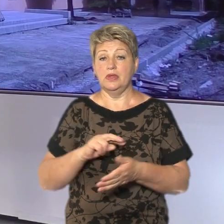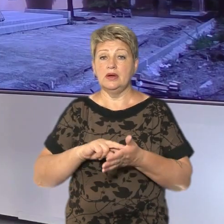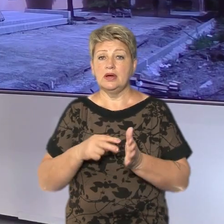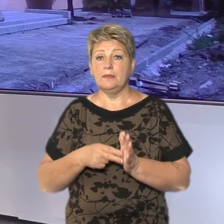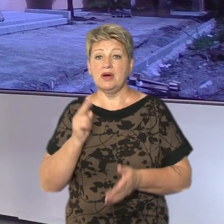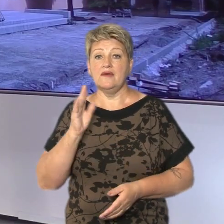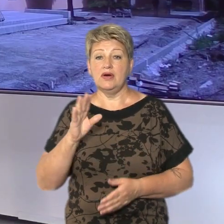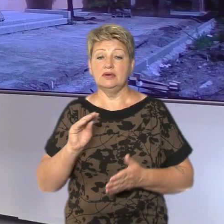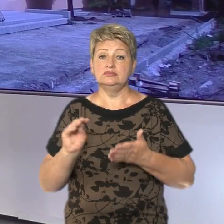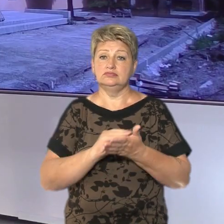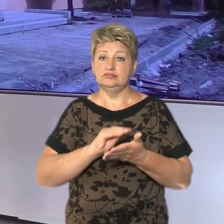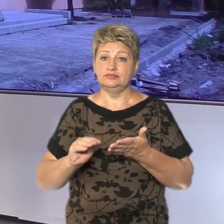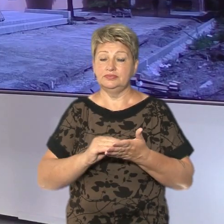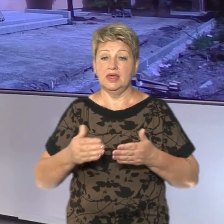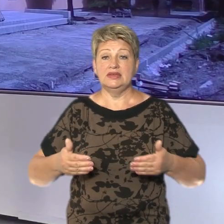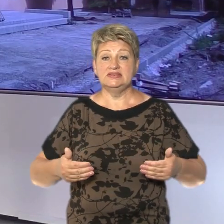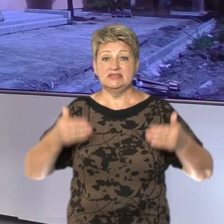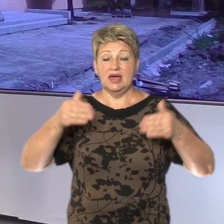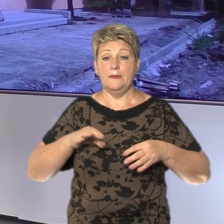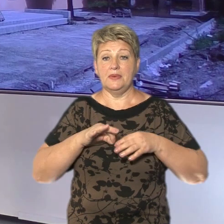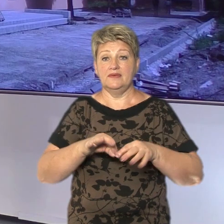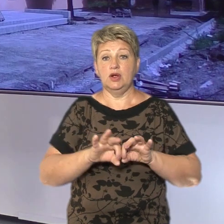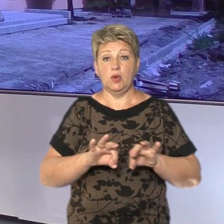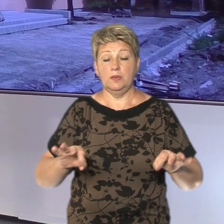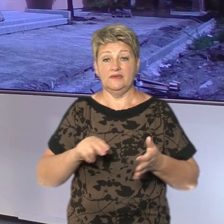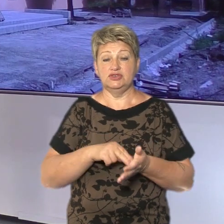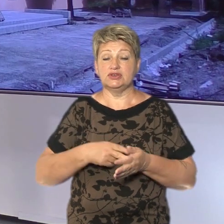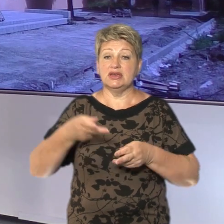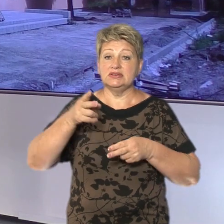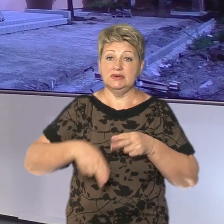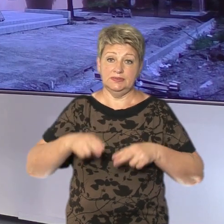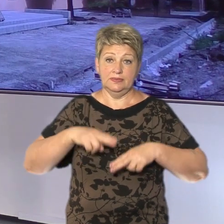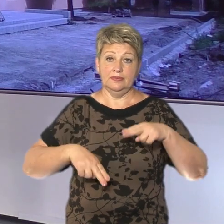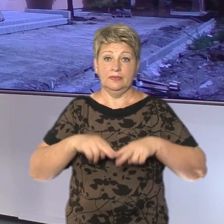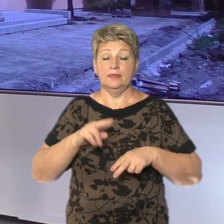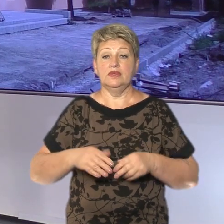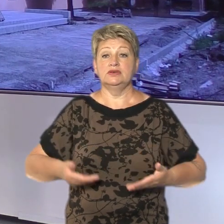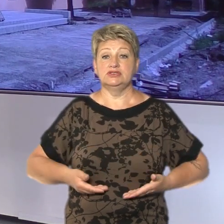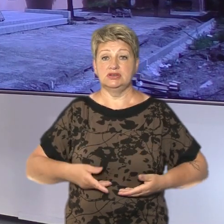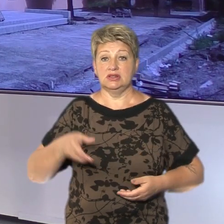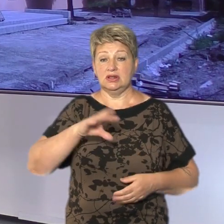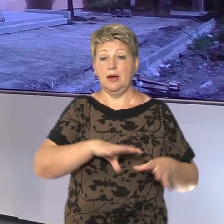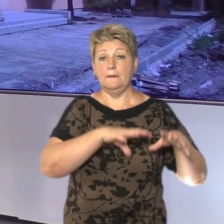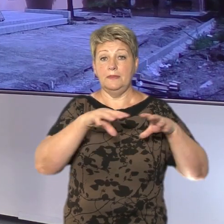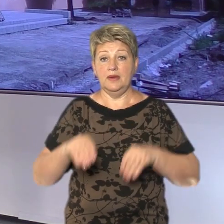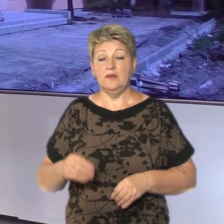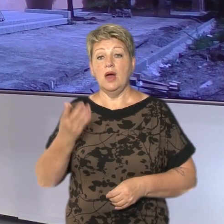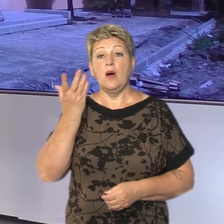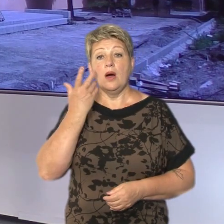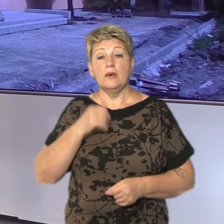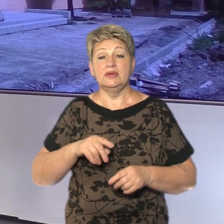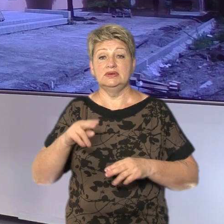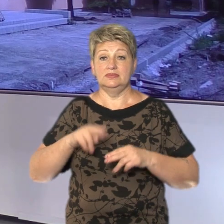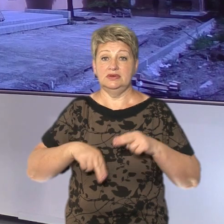квартири, зашпаклювали стіни та провели комунікації. У Черкасах завершують будівництво житла для переселенців, яке заводять у колишньому дитсадку,